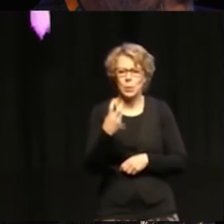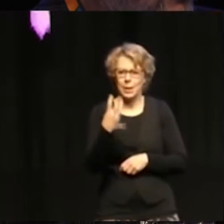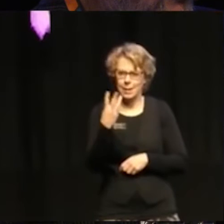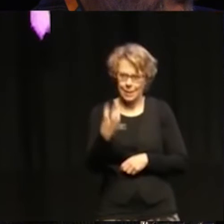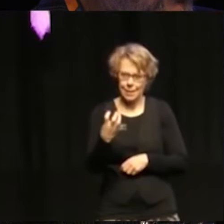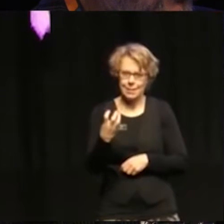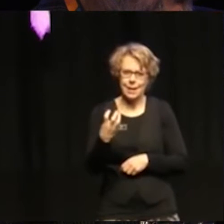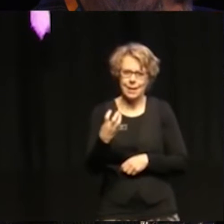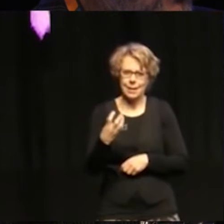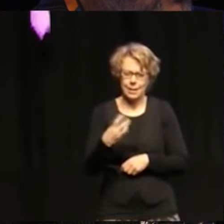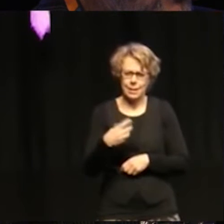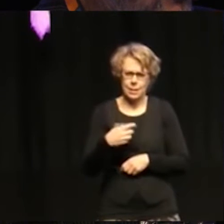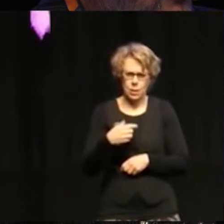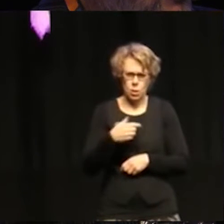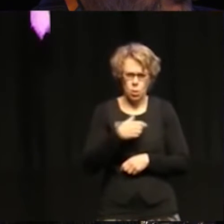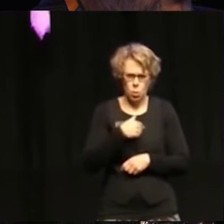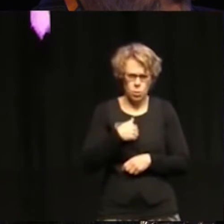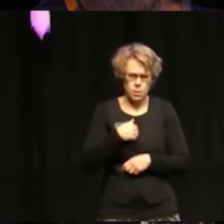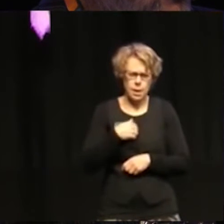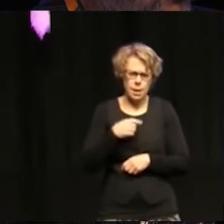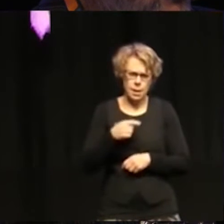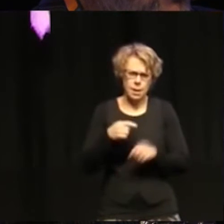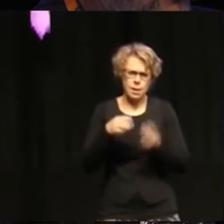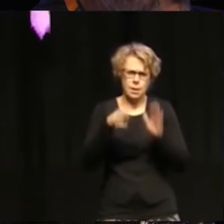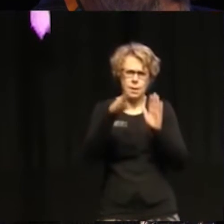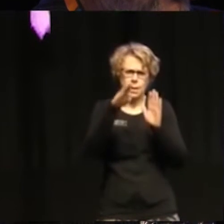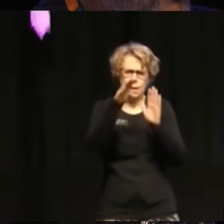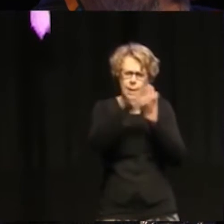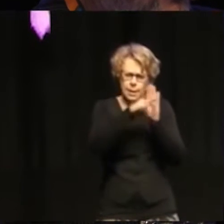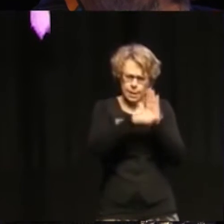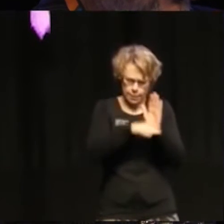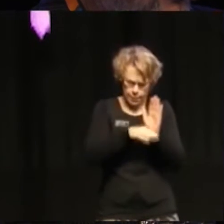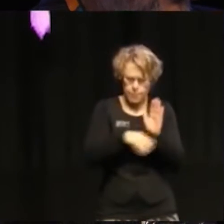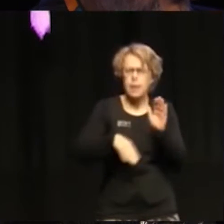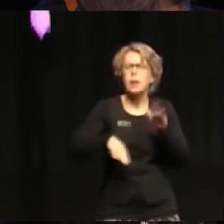preamble, it says explicitly that the agenda builds on human rights.